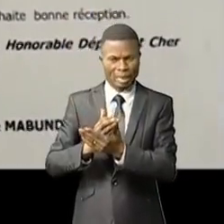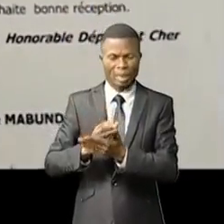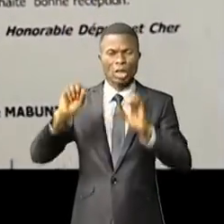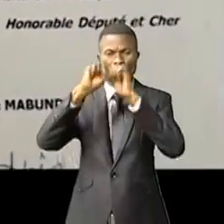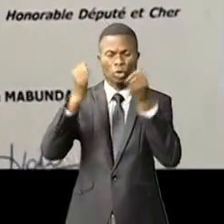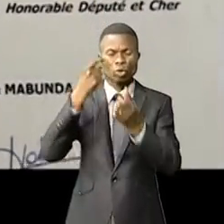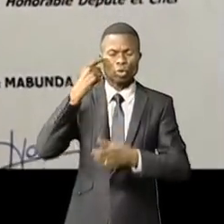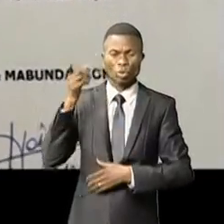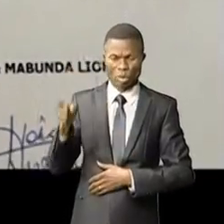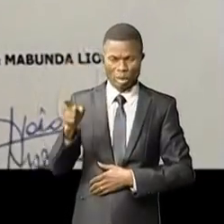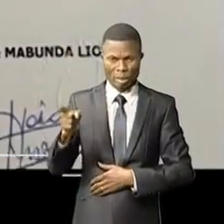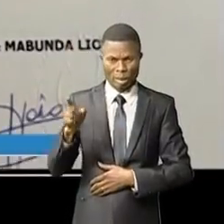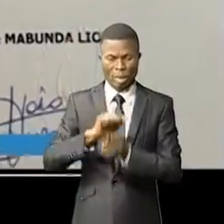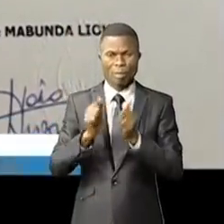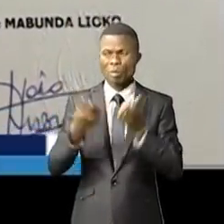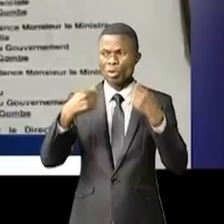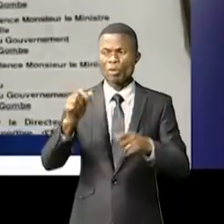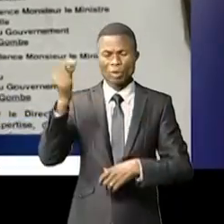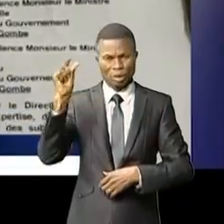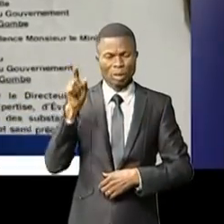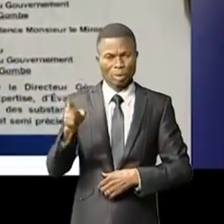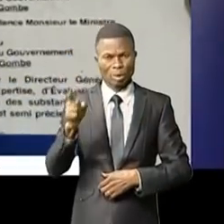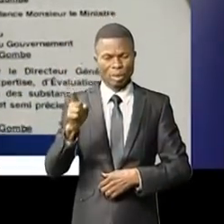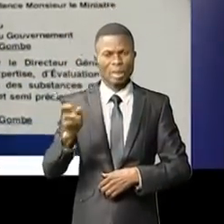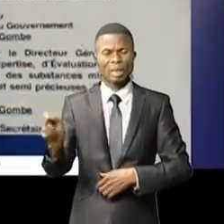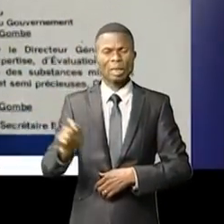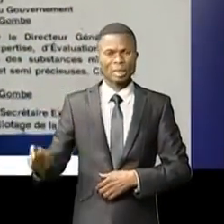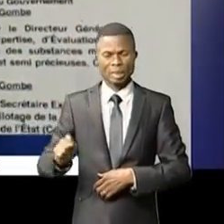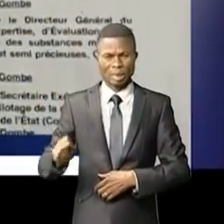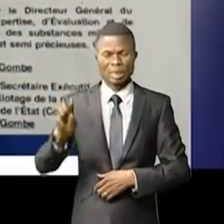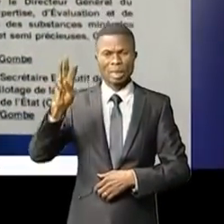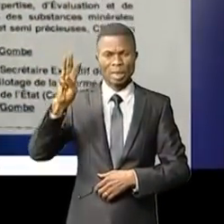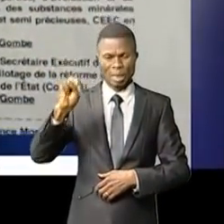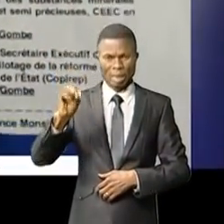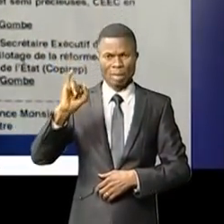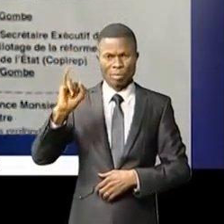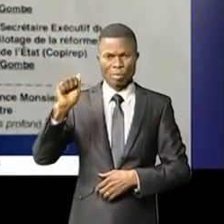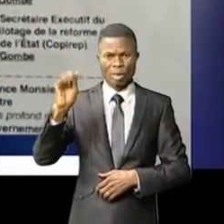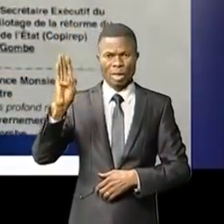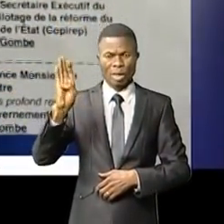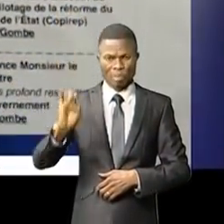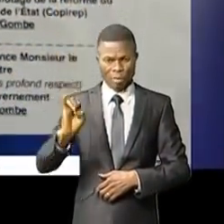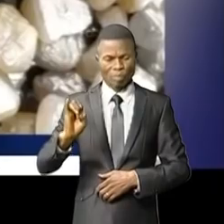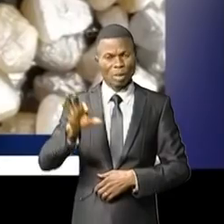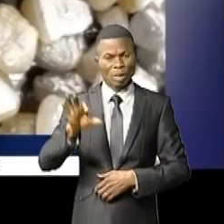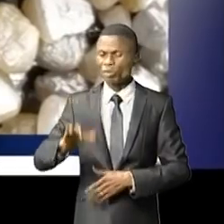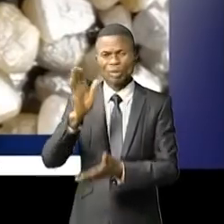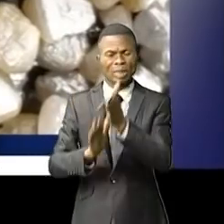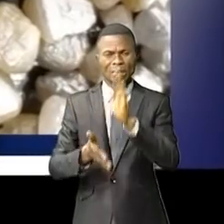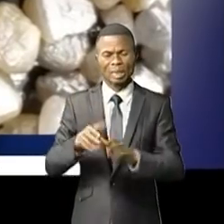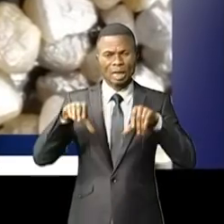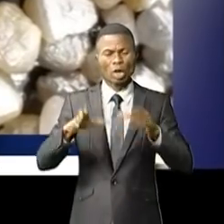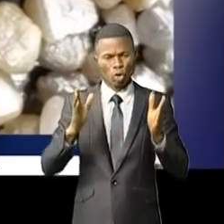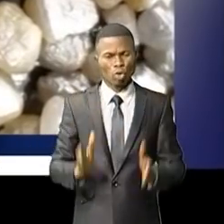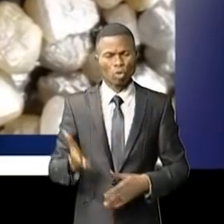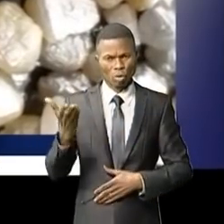superchérie autour de l'avant du diamant des Tchiboué, dans les territoires des Miabi. Territoire qui n'étire aucun avantage de